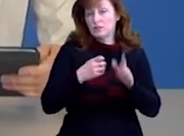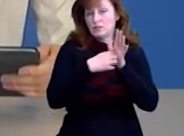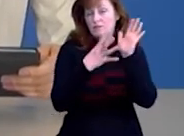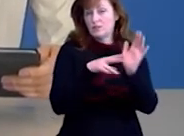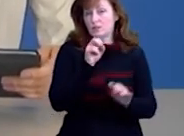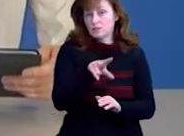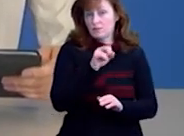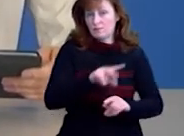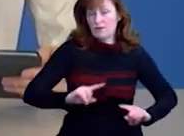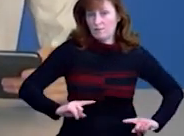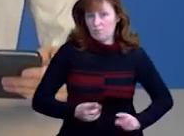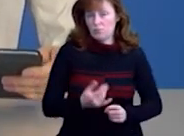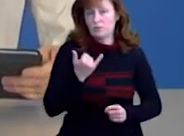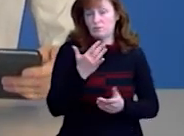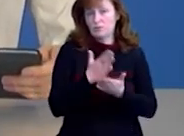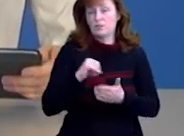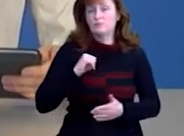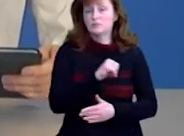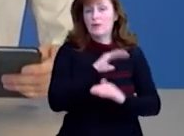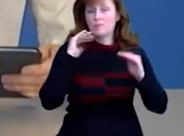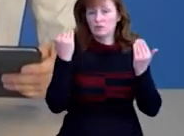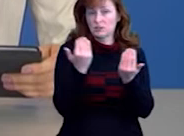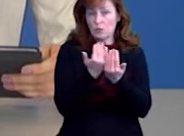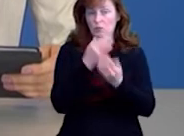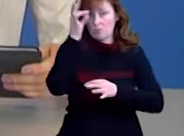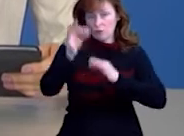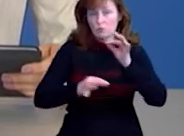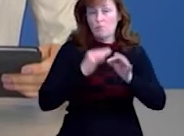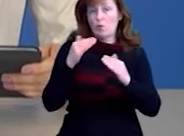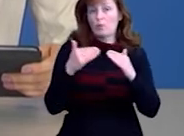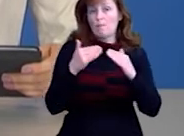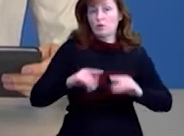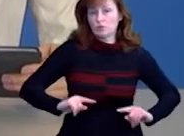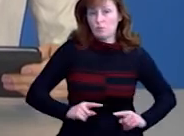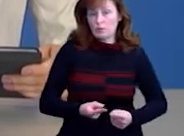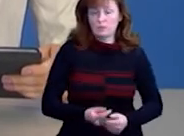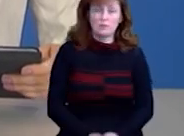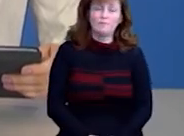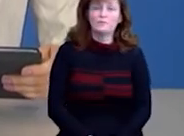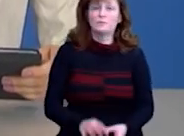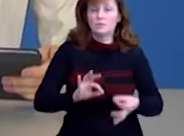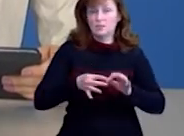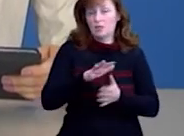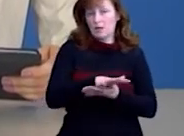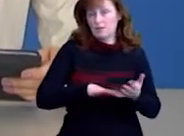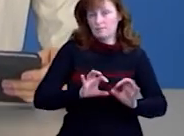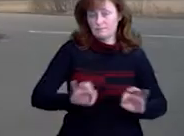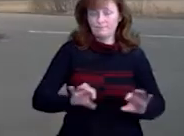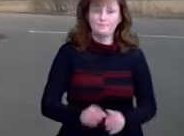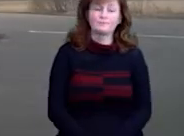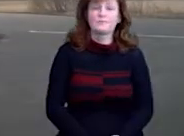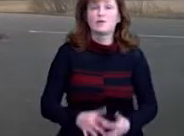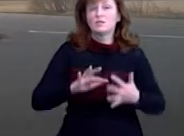обрали запобіжний захід. Тепер він на самоізоляції та під цілодобовим домашнім арештом. Деталі у сюжеті – Марини Лялеко.